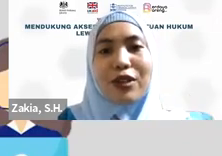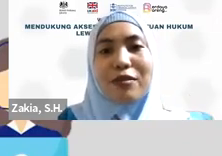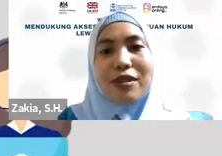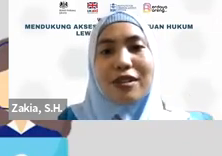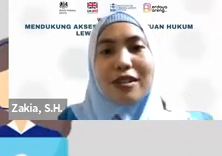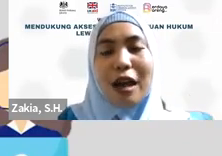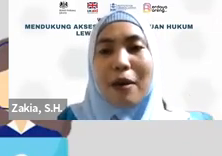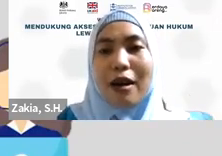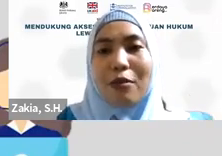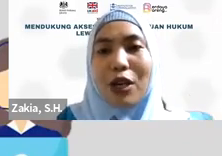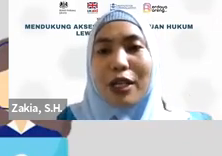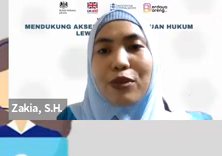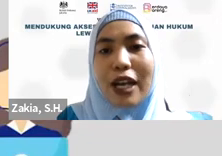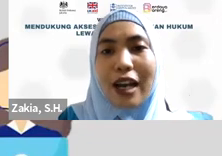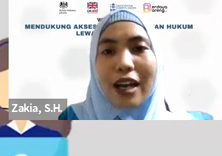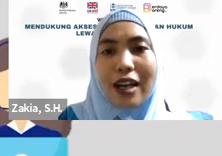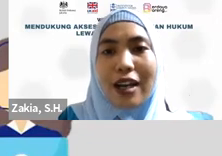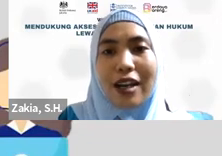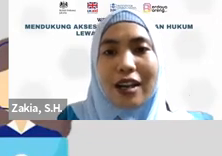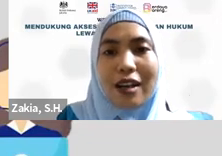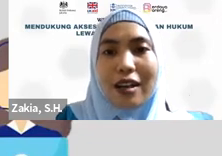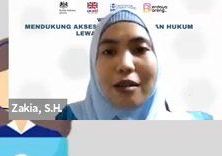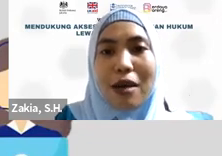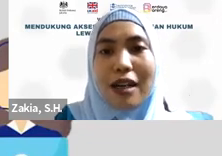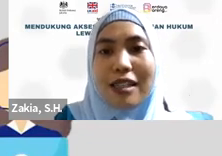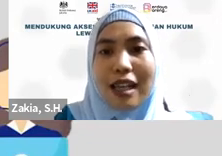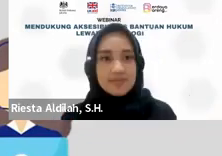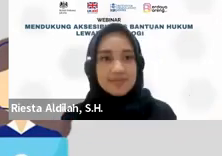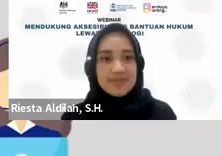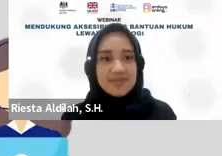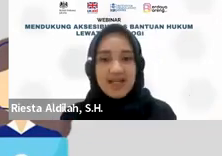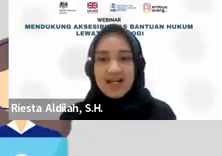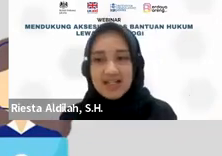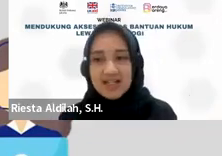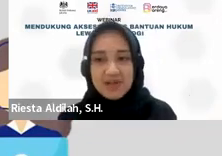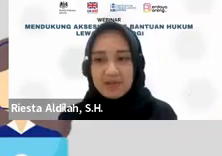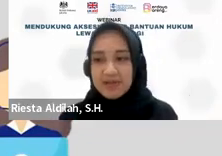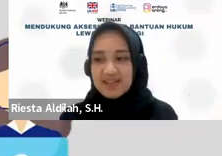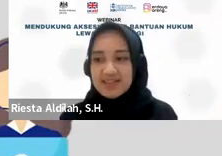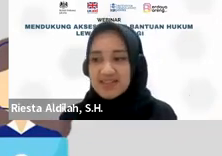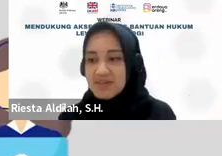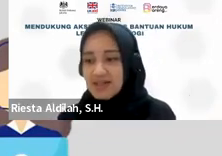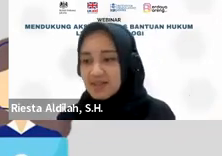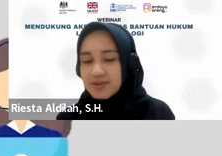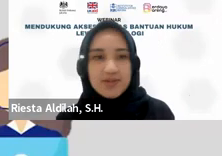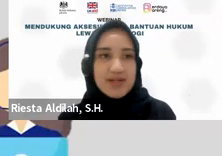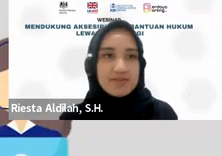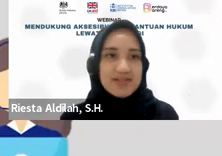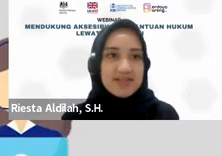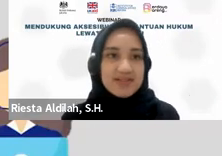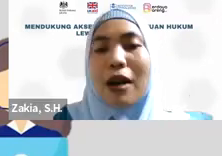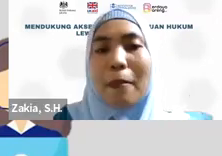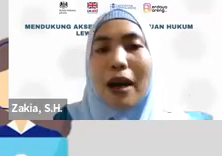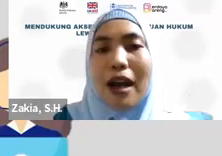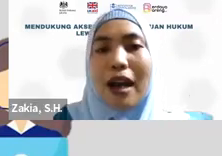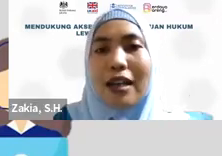video. Boleh dibuka ya, Mbak Rista? Anda berapa menit? mengingat waktunya sudah hadir. Ini